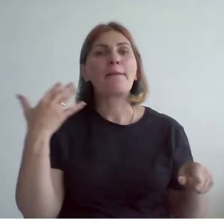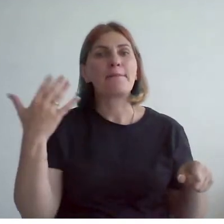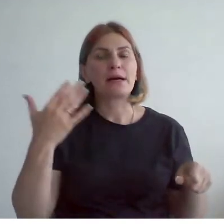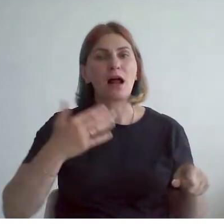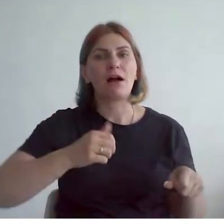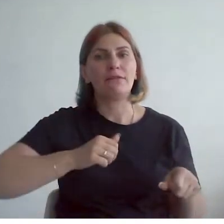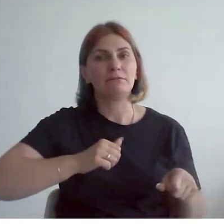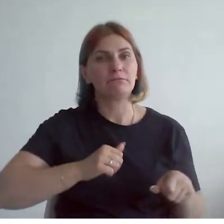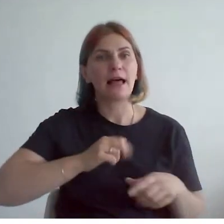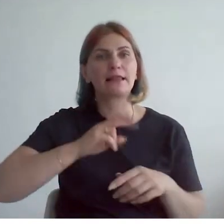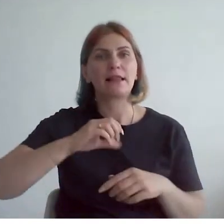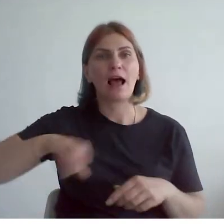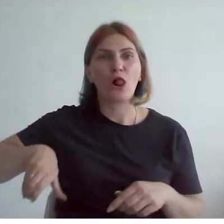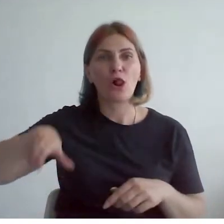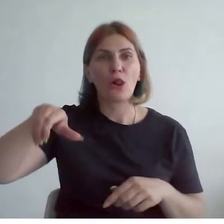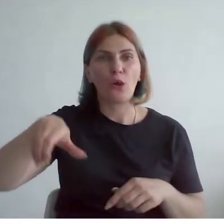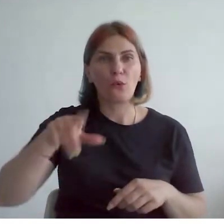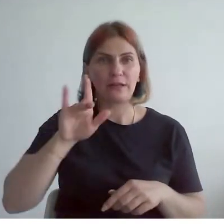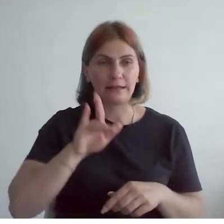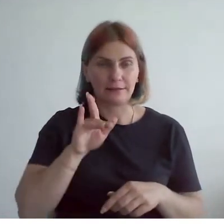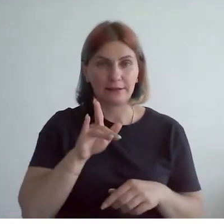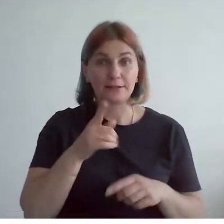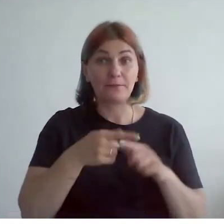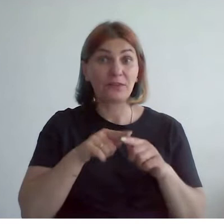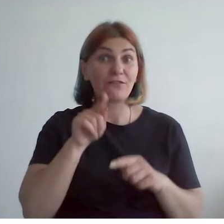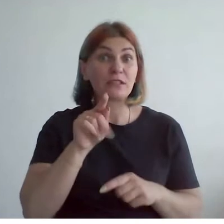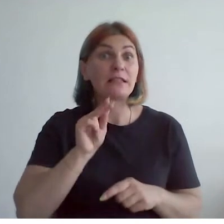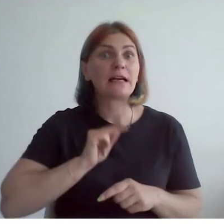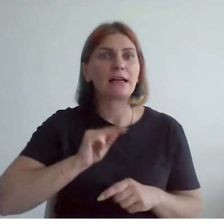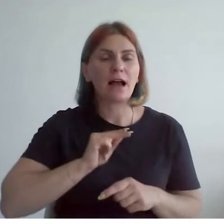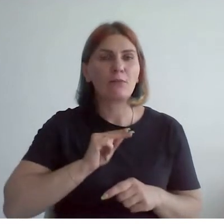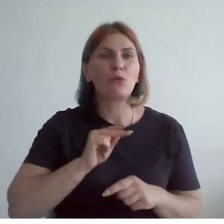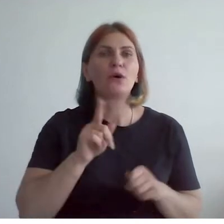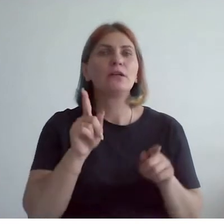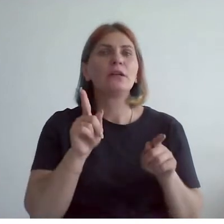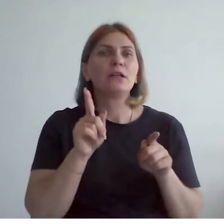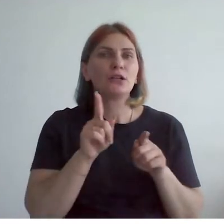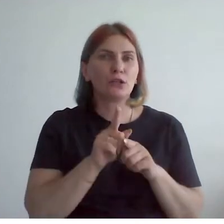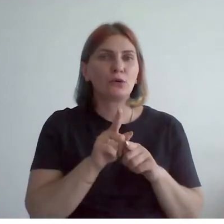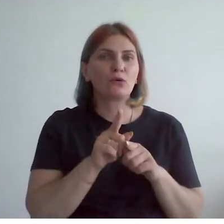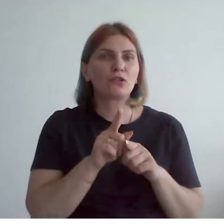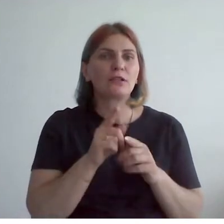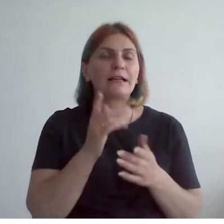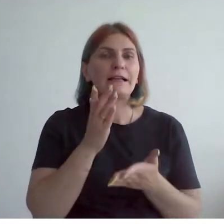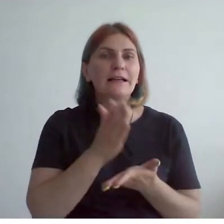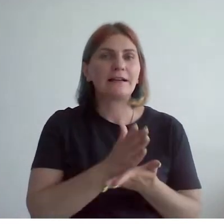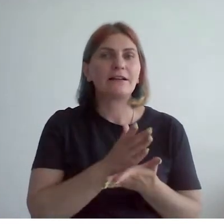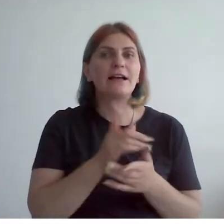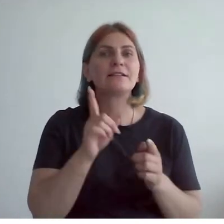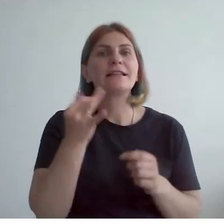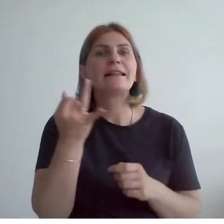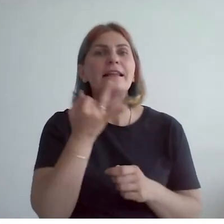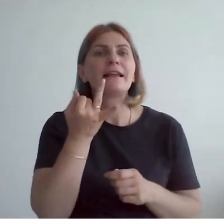кресла. С этой работой у Михаила Шемякина тоже есть интересная история.